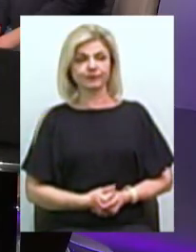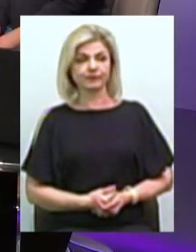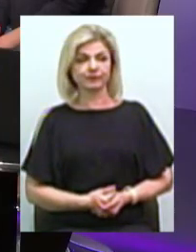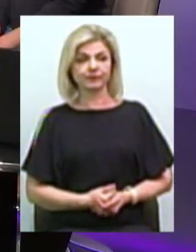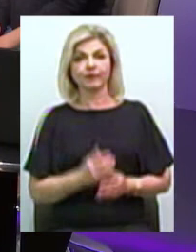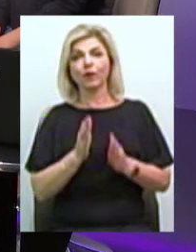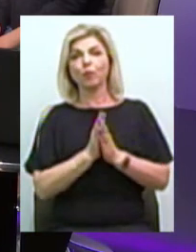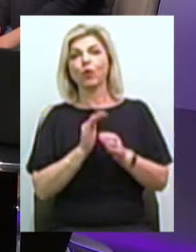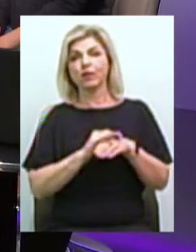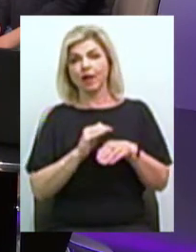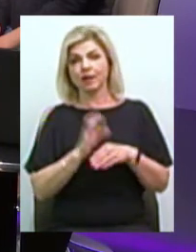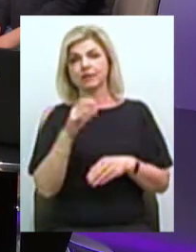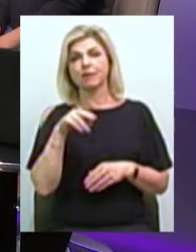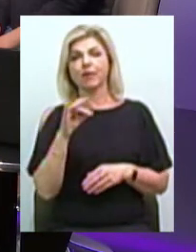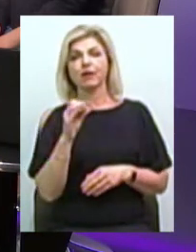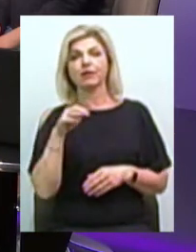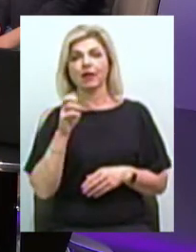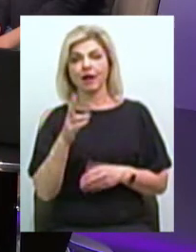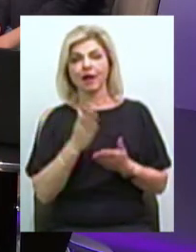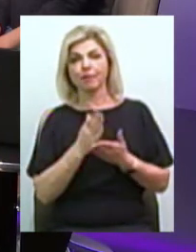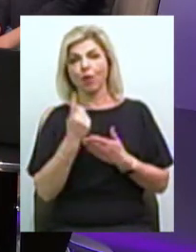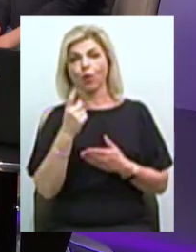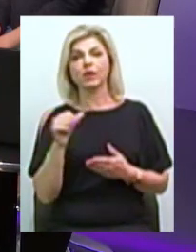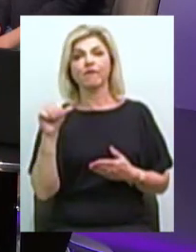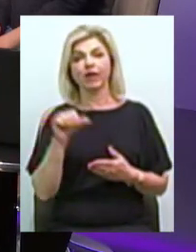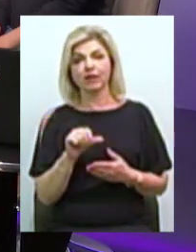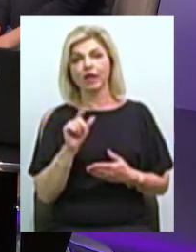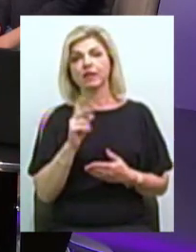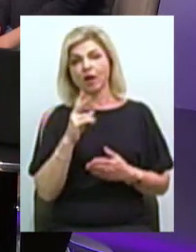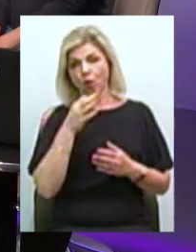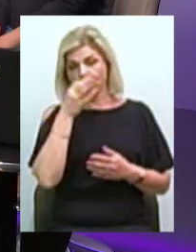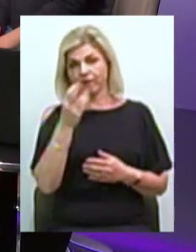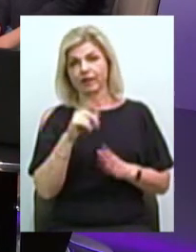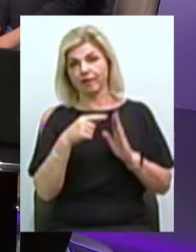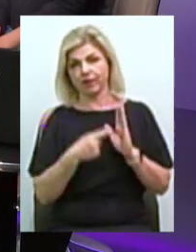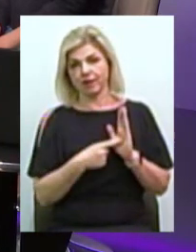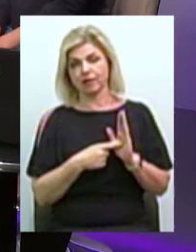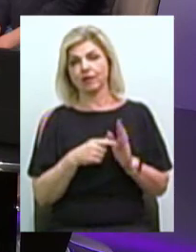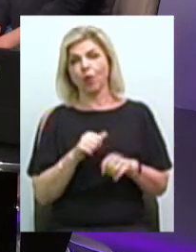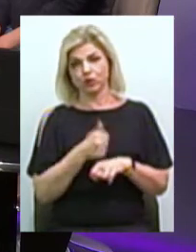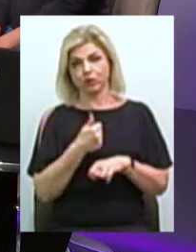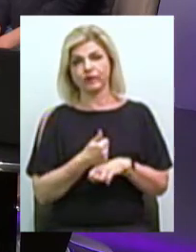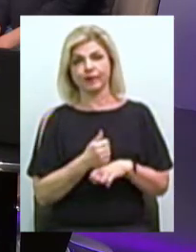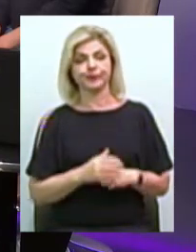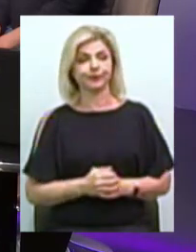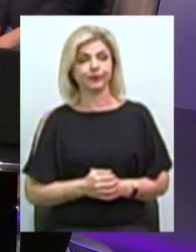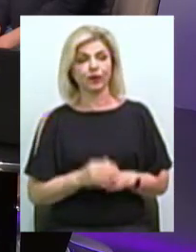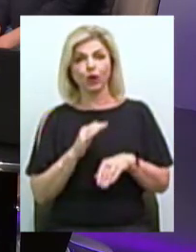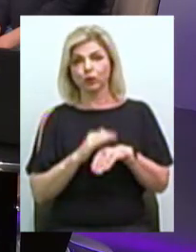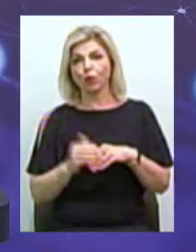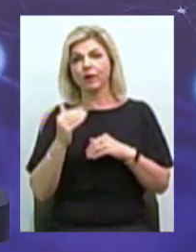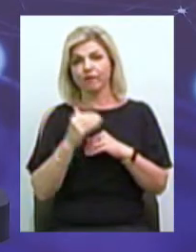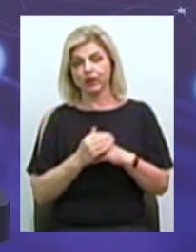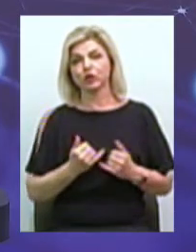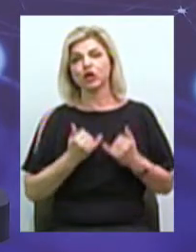Будь ласка, Спартак, маєте одну хвилину для того, щоб відповісти на це запитання Чому йдете? Це основне запитання Доброго вечора, шановні миколаївці